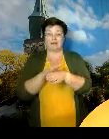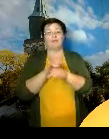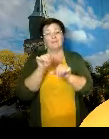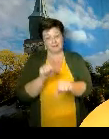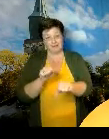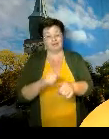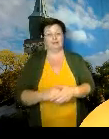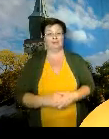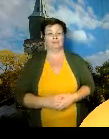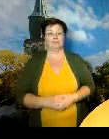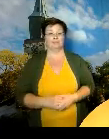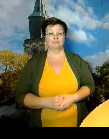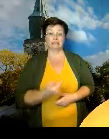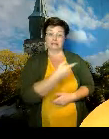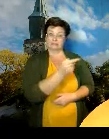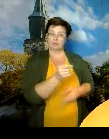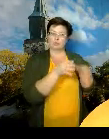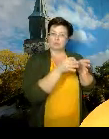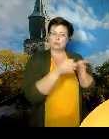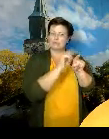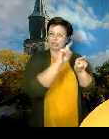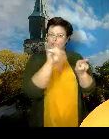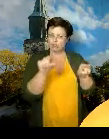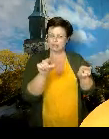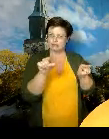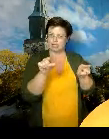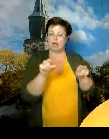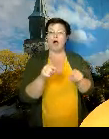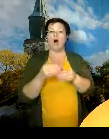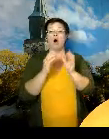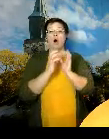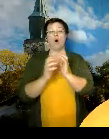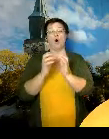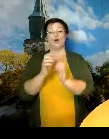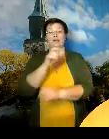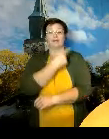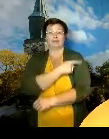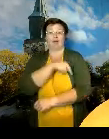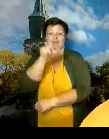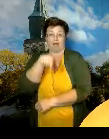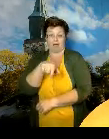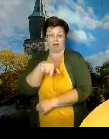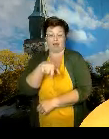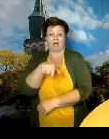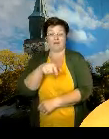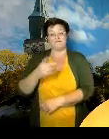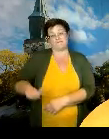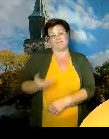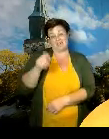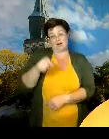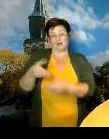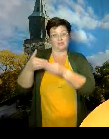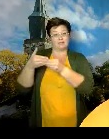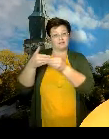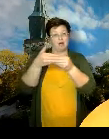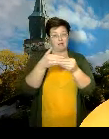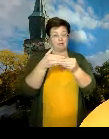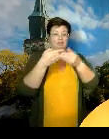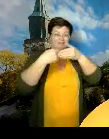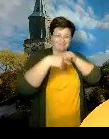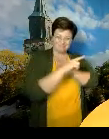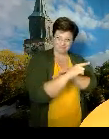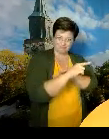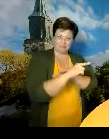Näissä yksiköissä hoitaja saattaa asukkaan tapaamisen ja tapaamisesta pois ja ohjeistaa sitten siinä samassa yhteydessä, miten käytetään